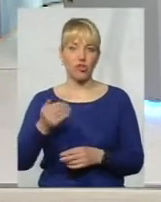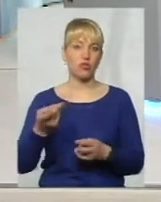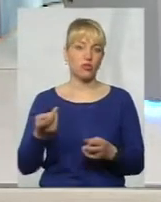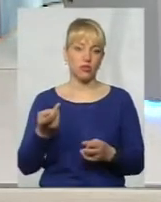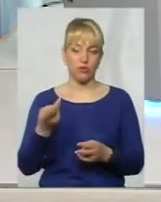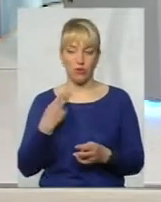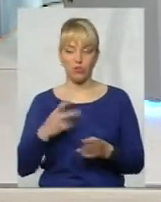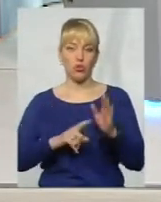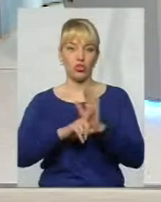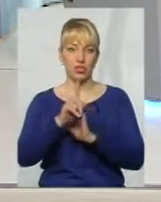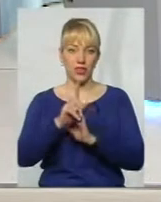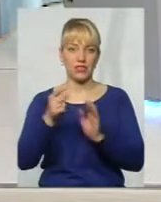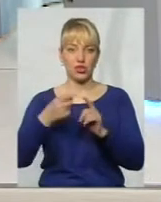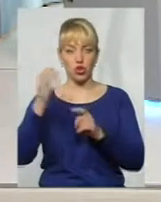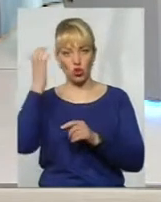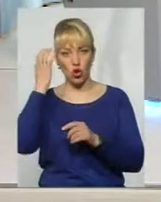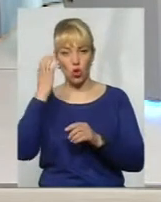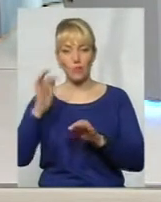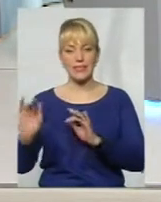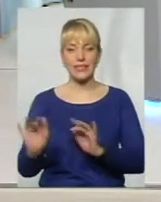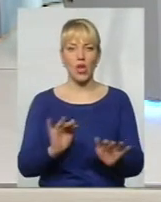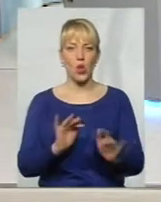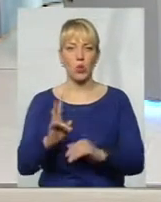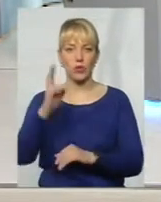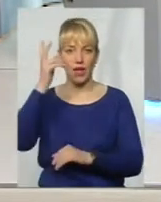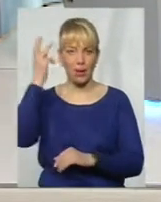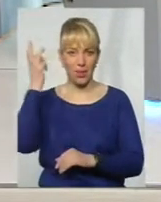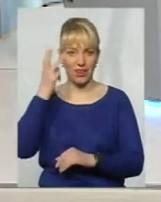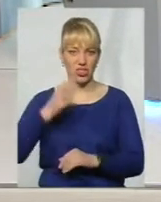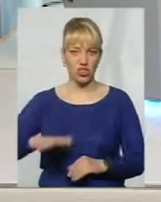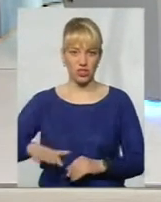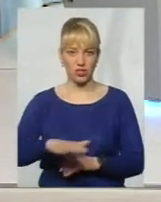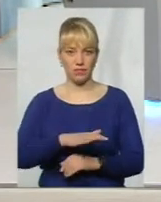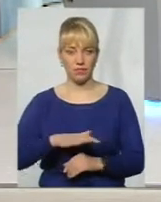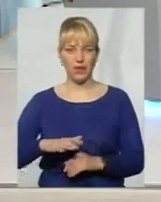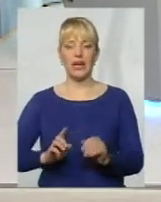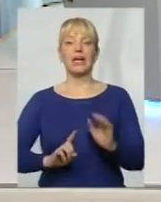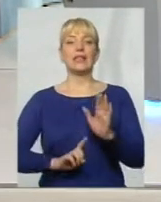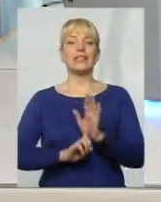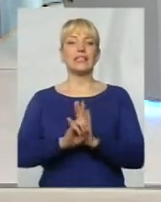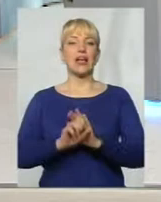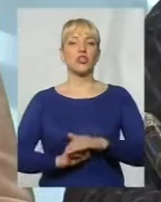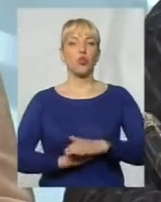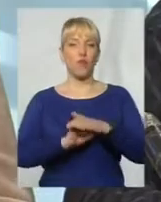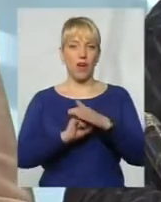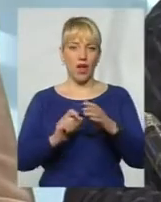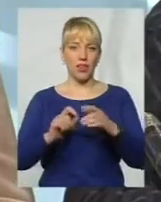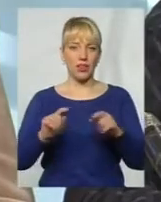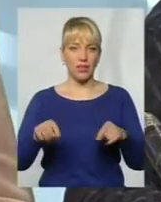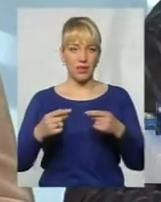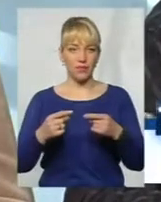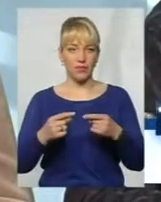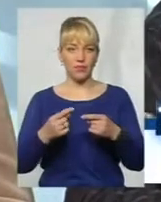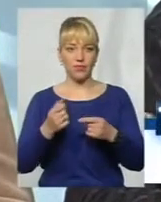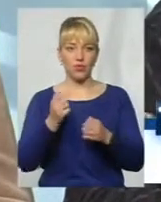цей Чорнобильський рух на Хмельниччині. Заснували в кожному районі